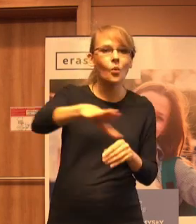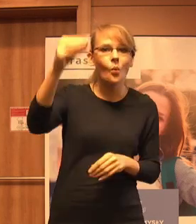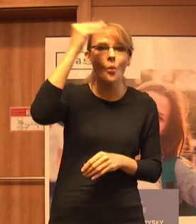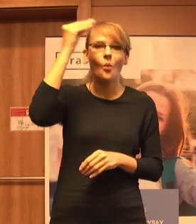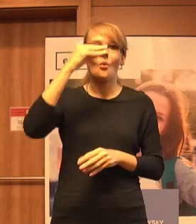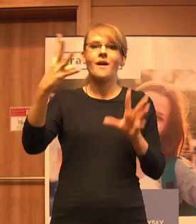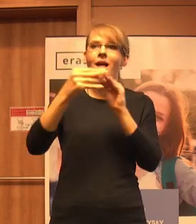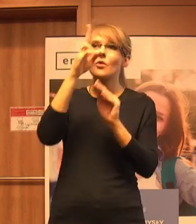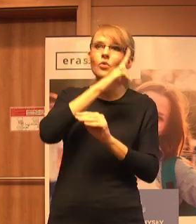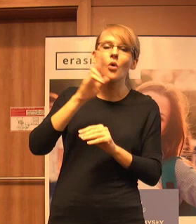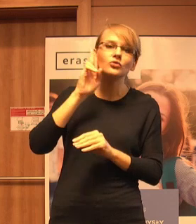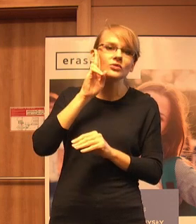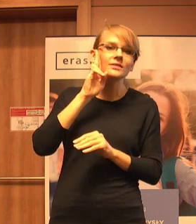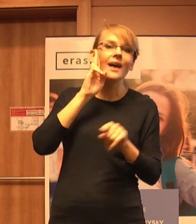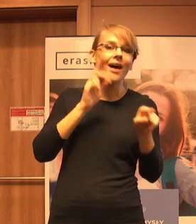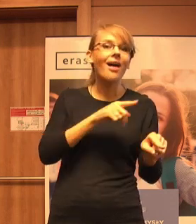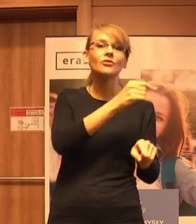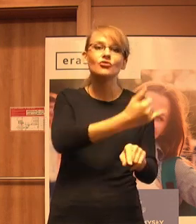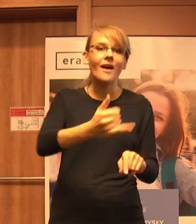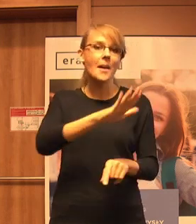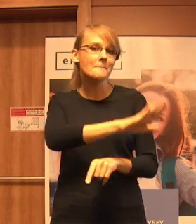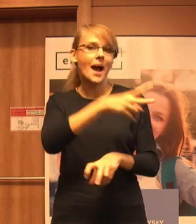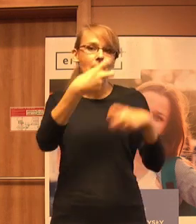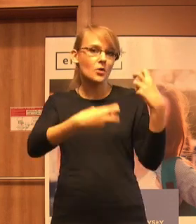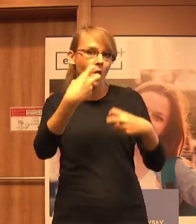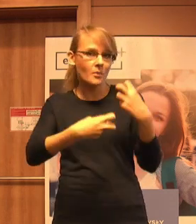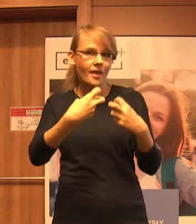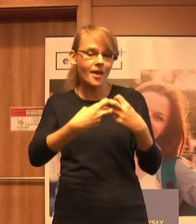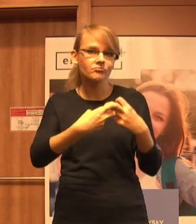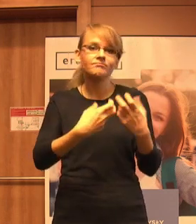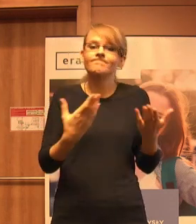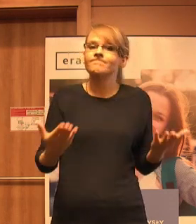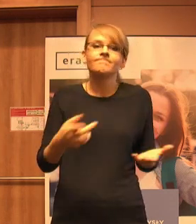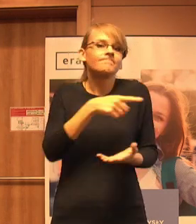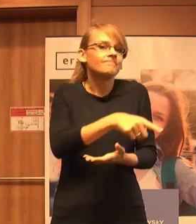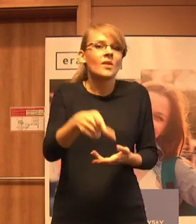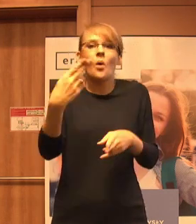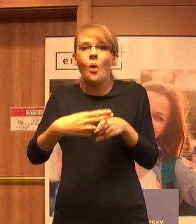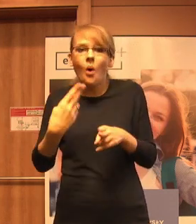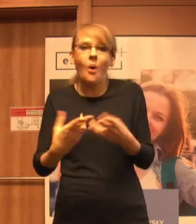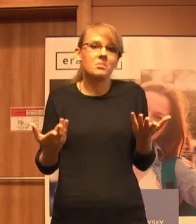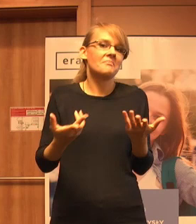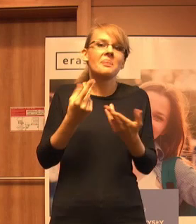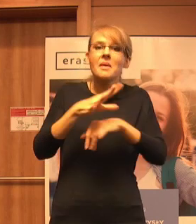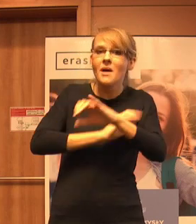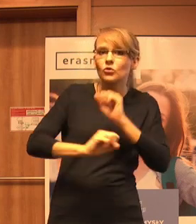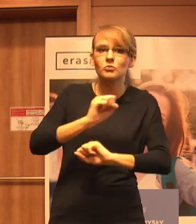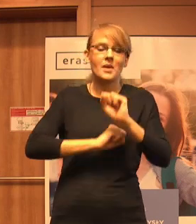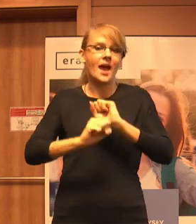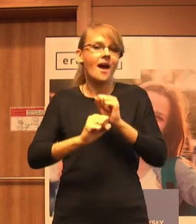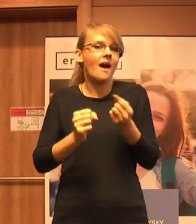uczniów, którzy mają problemy, którzy są dotknięci chorobą czy niepełnosprawnością,